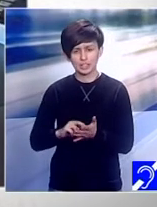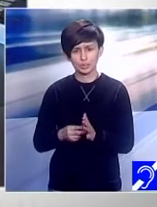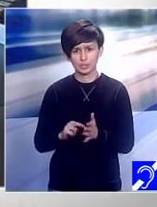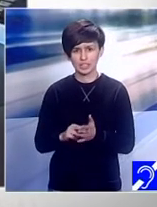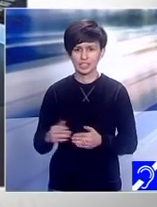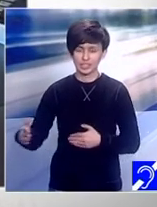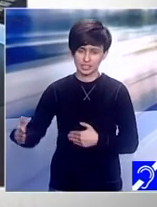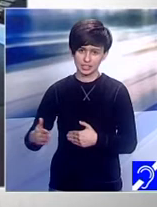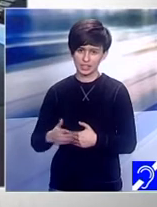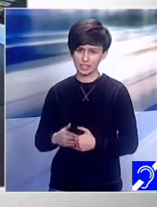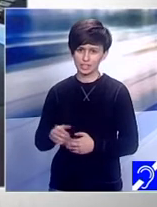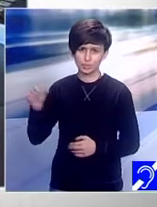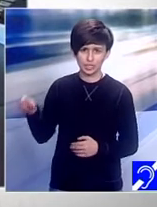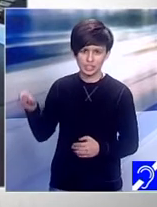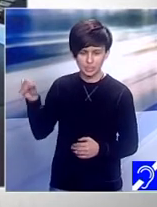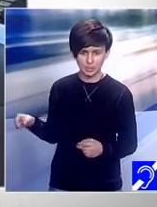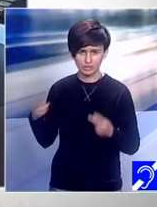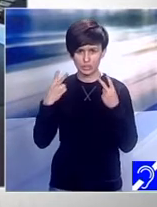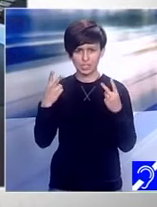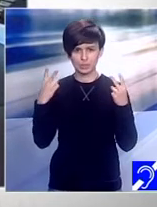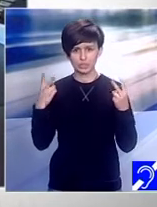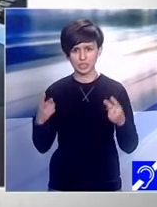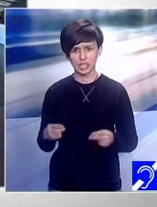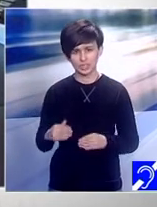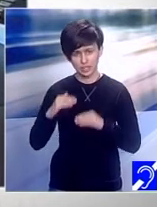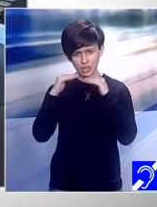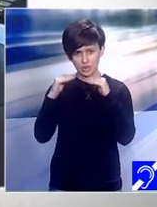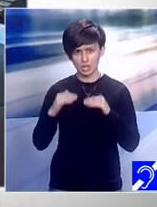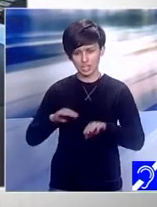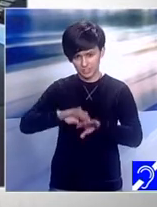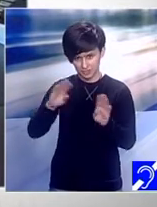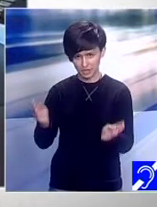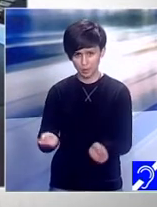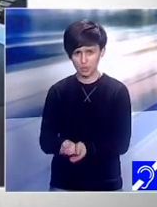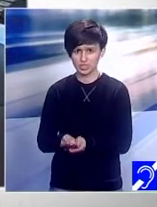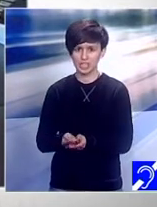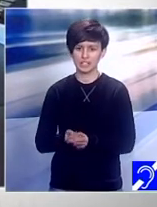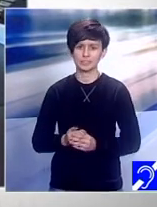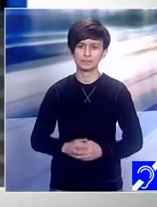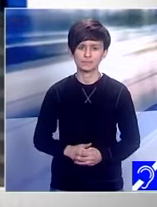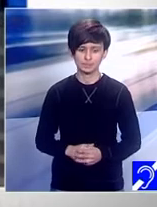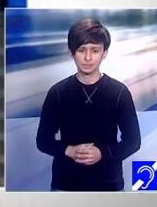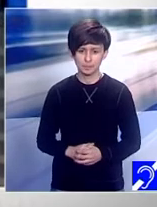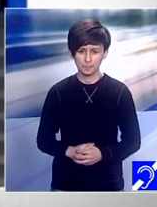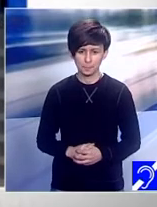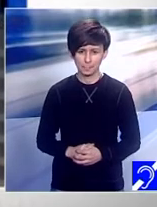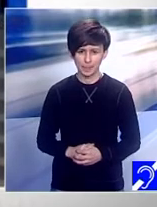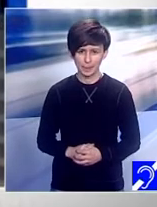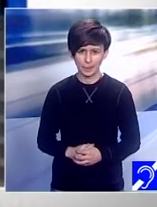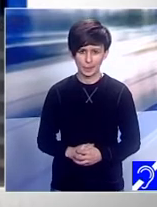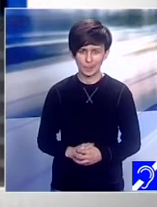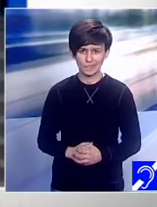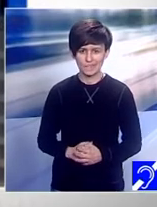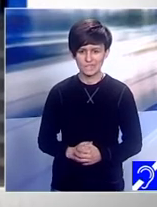să fii alături de persoane importante la nivel mondial. O amintim doar pe Nadia Comuneci, o apropiată a mișcării olimpice, Bart Conner